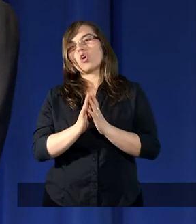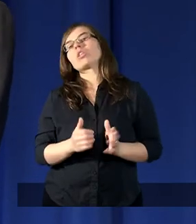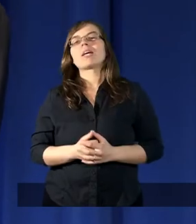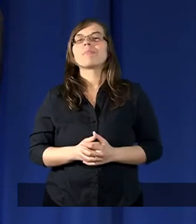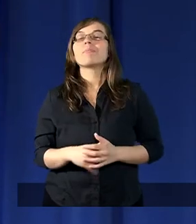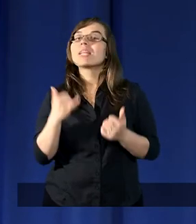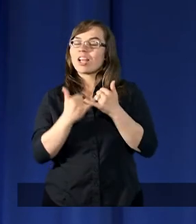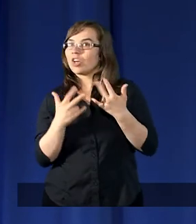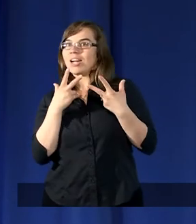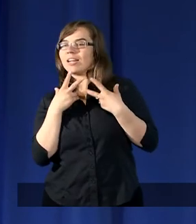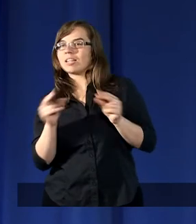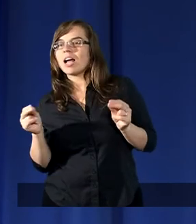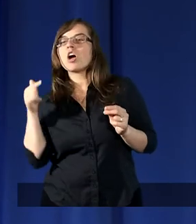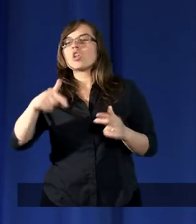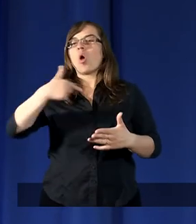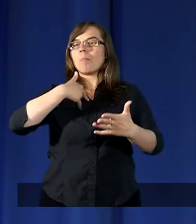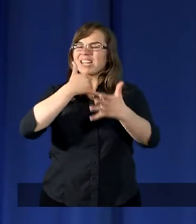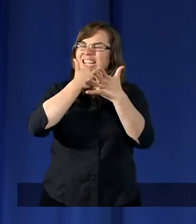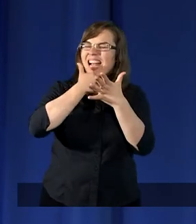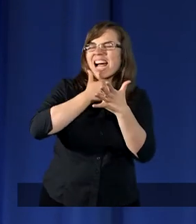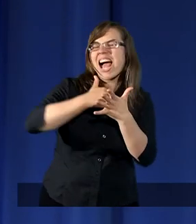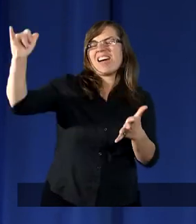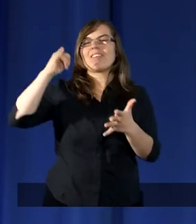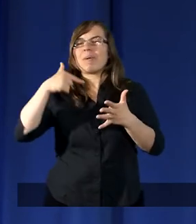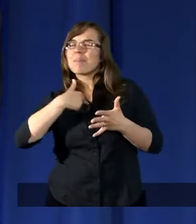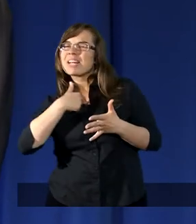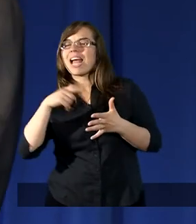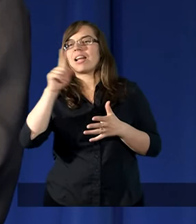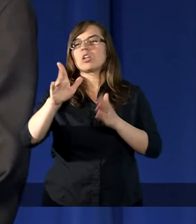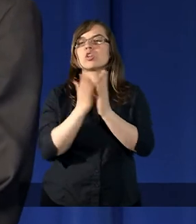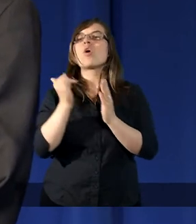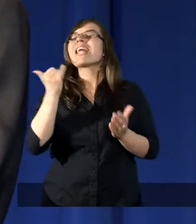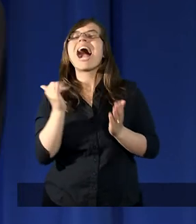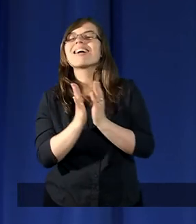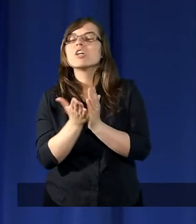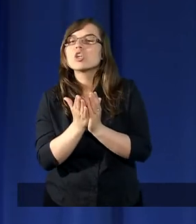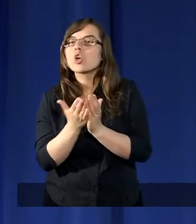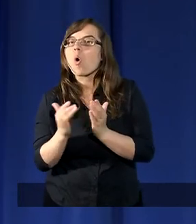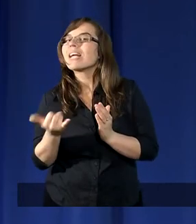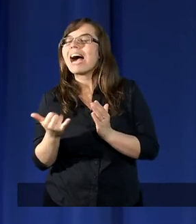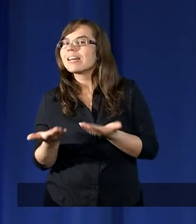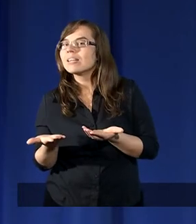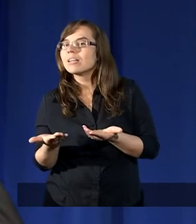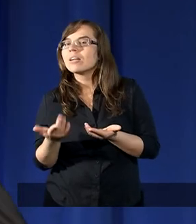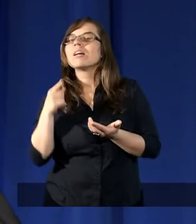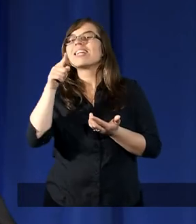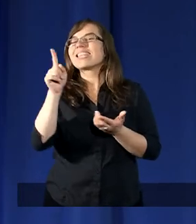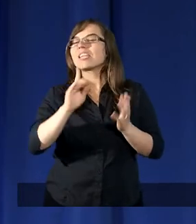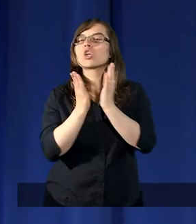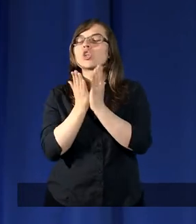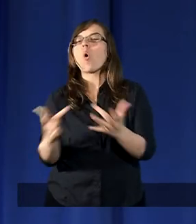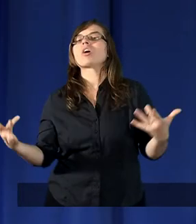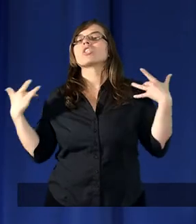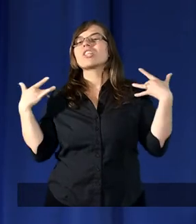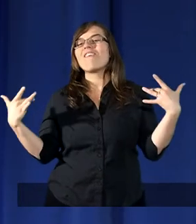nie, to wymarz mnie z ksiąg. Jakich ksiąg? Ksiąg żywota.